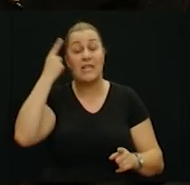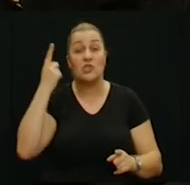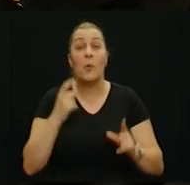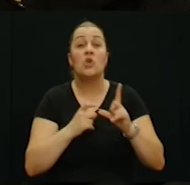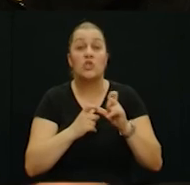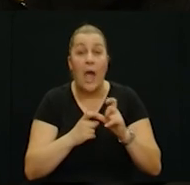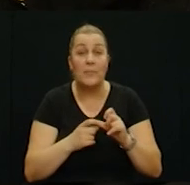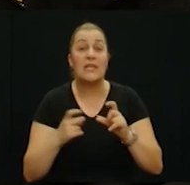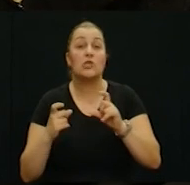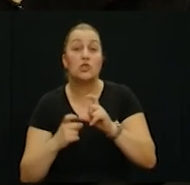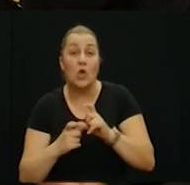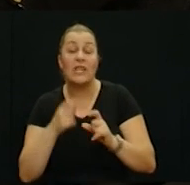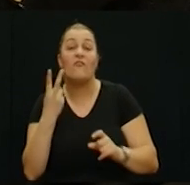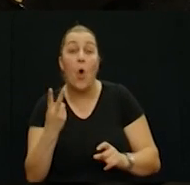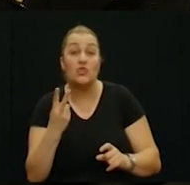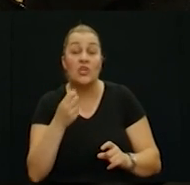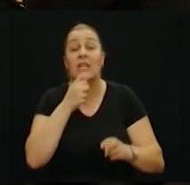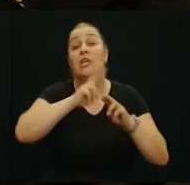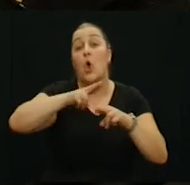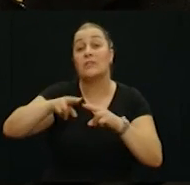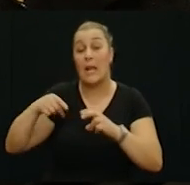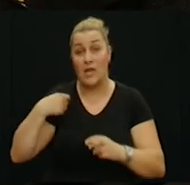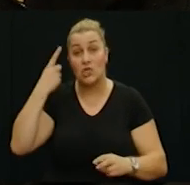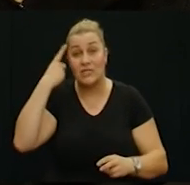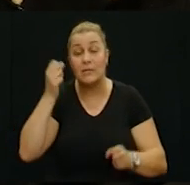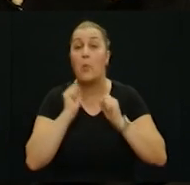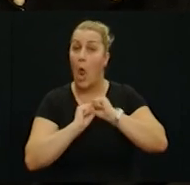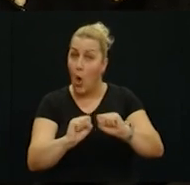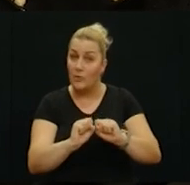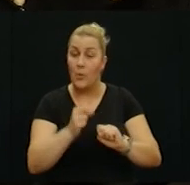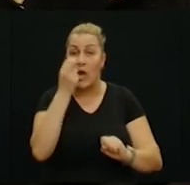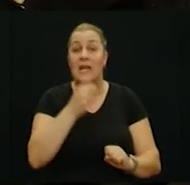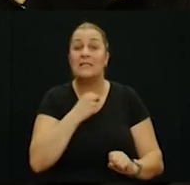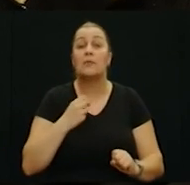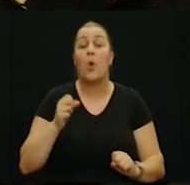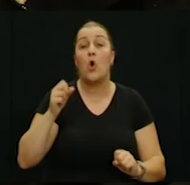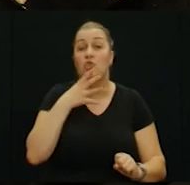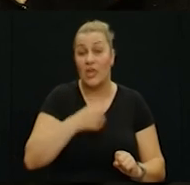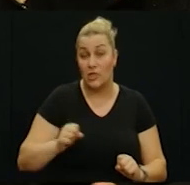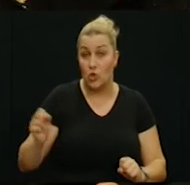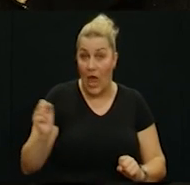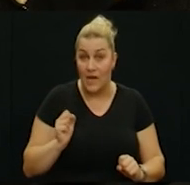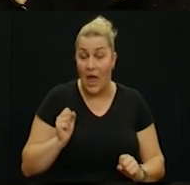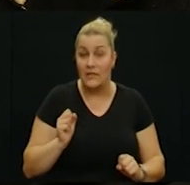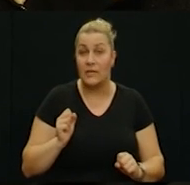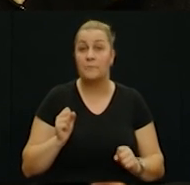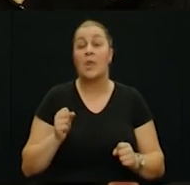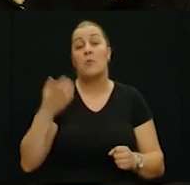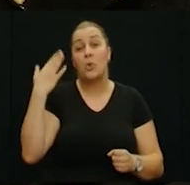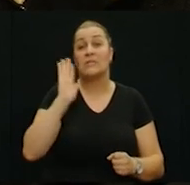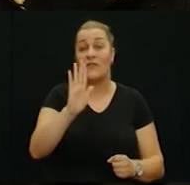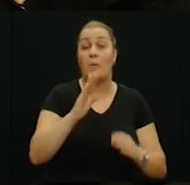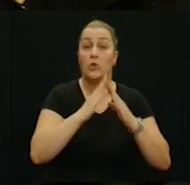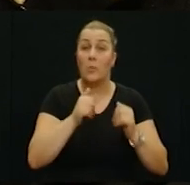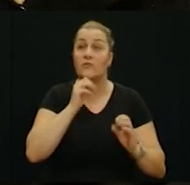stotina i voćina i saborskoga i svih onih naših simbola otpora srbo-četničkoj armadi što reće za kraj pozdrav